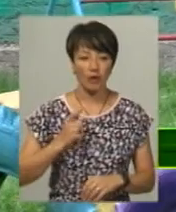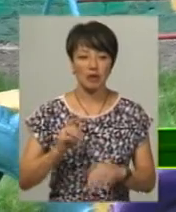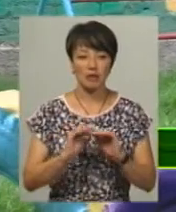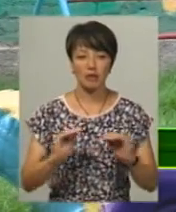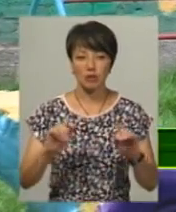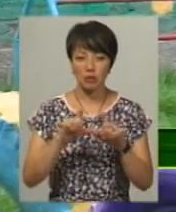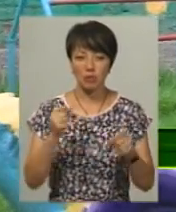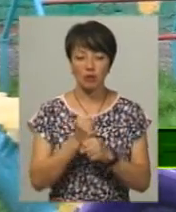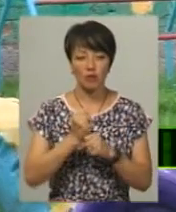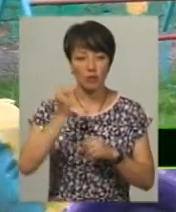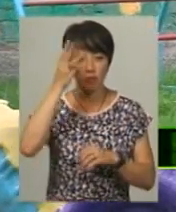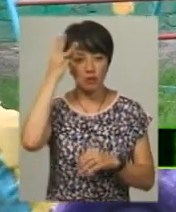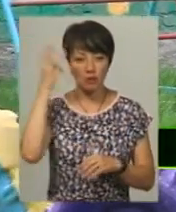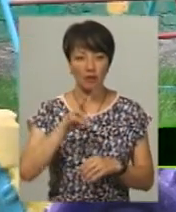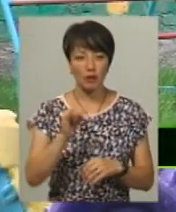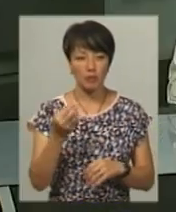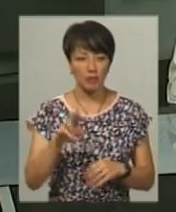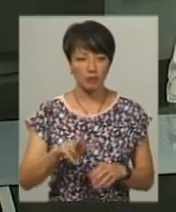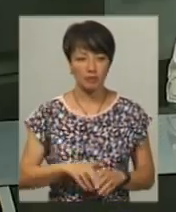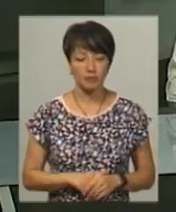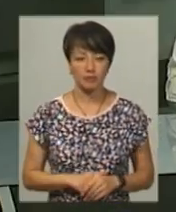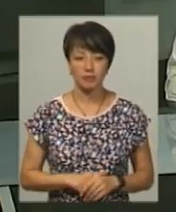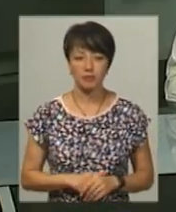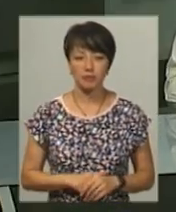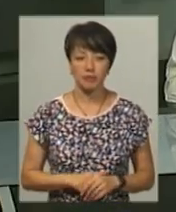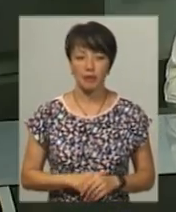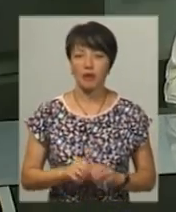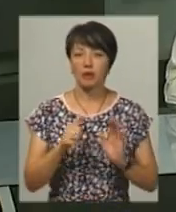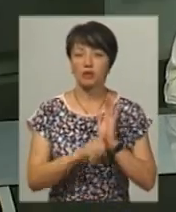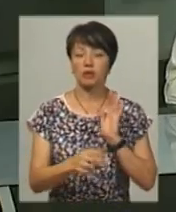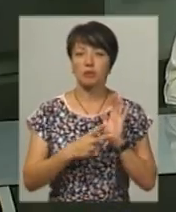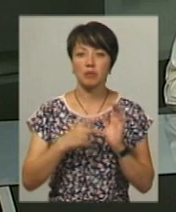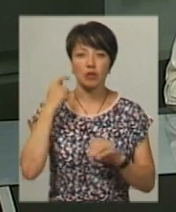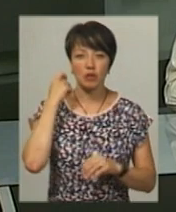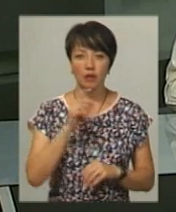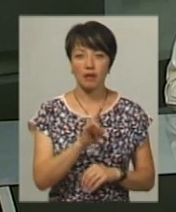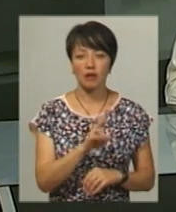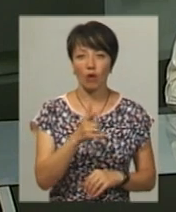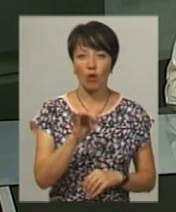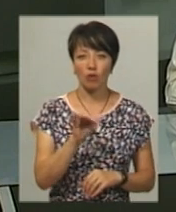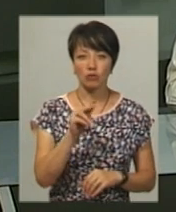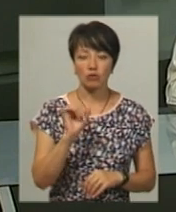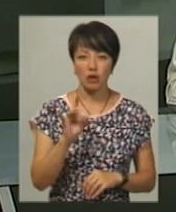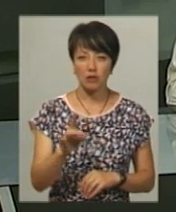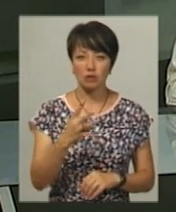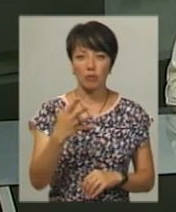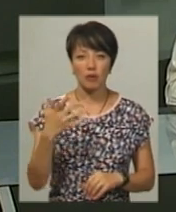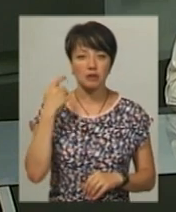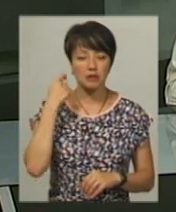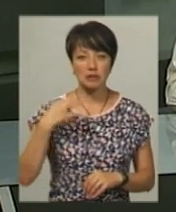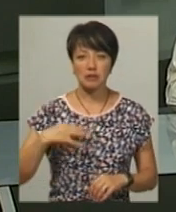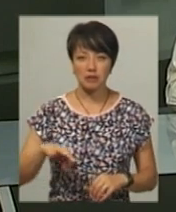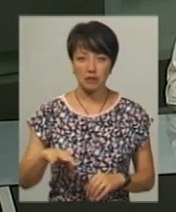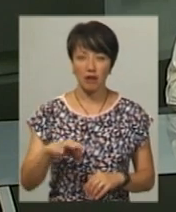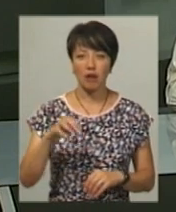освіти працюватимуть в обласному центрі в липні. 67-річна Надія Гончар та її 45-річний син Василь,